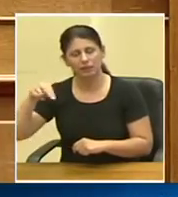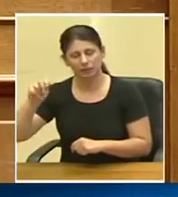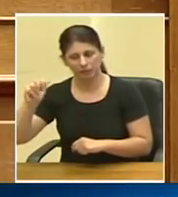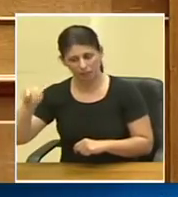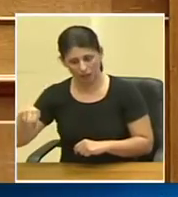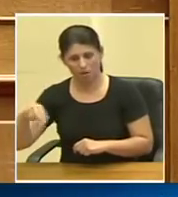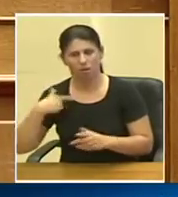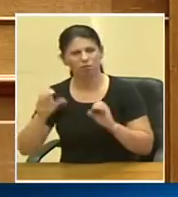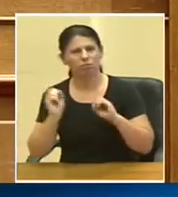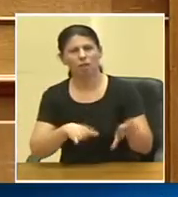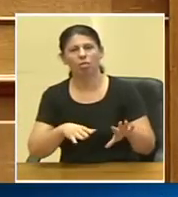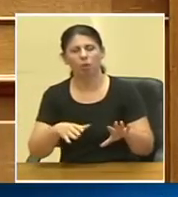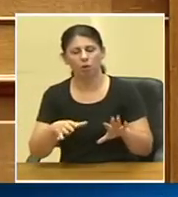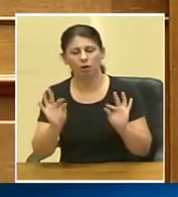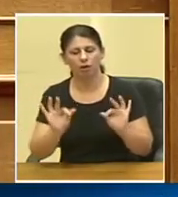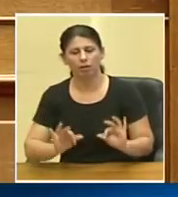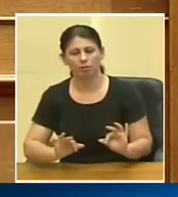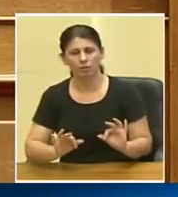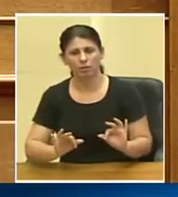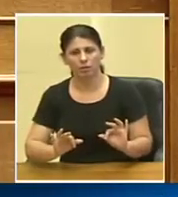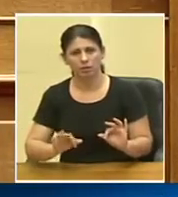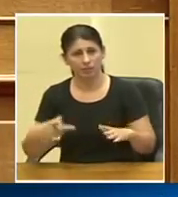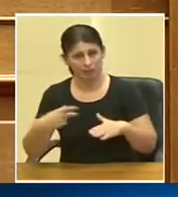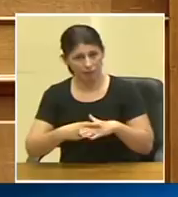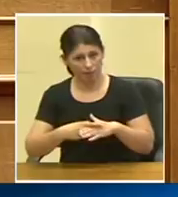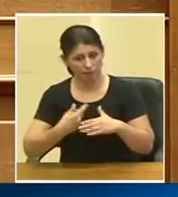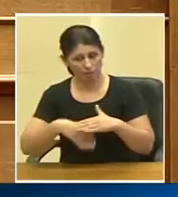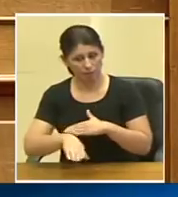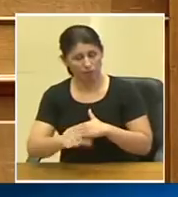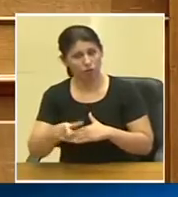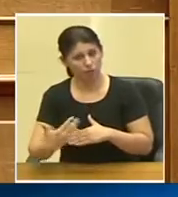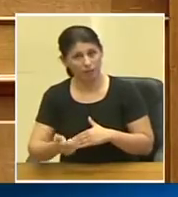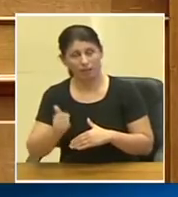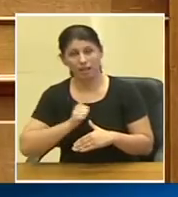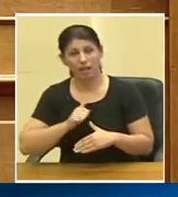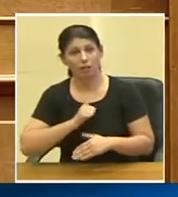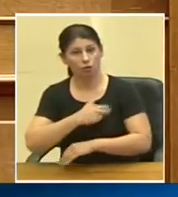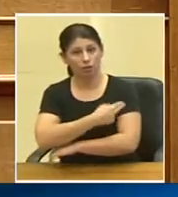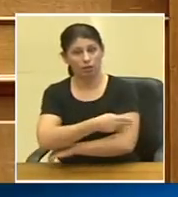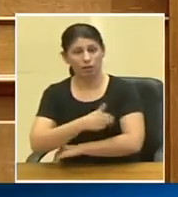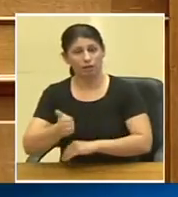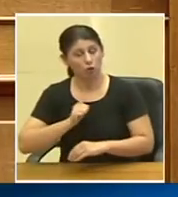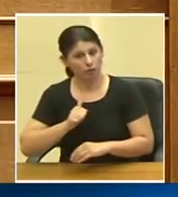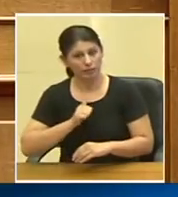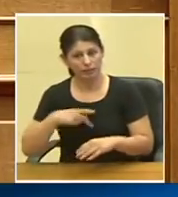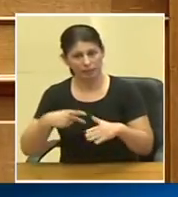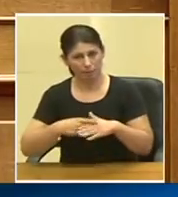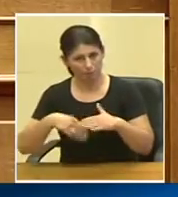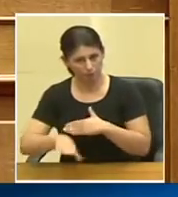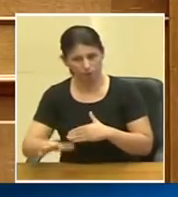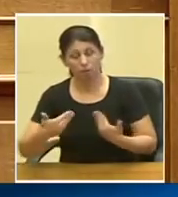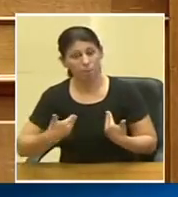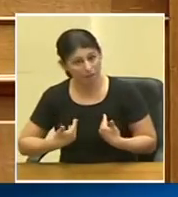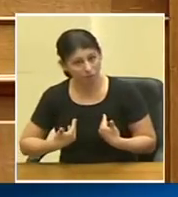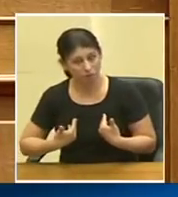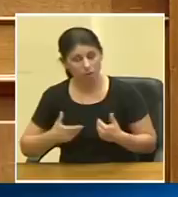ρυθμίσεις στην τράπεζα πυραιώς και είναι μια ιδιωτική κλινική ιδιοκτησία της τράπεζας πυραιώς και εμείς και με